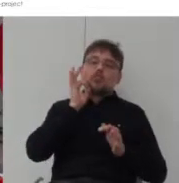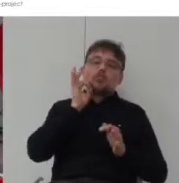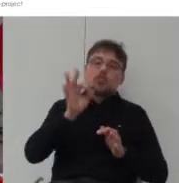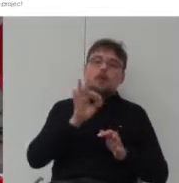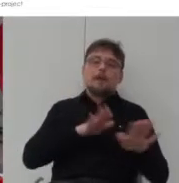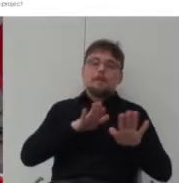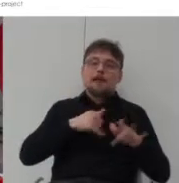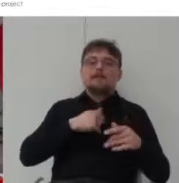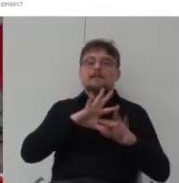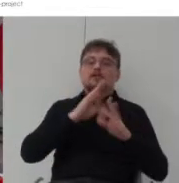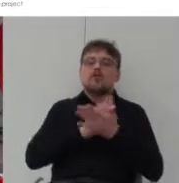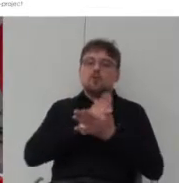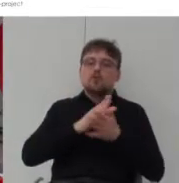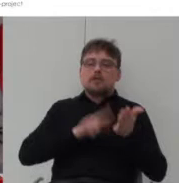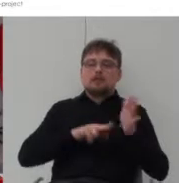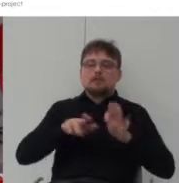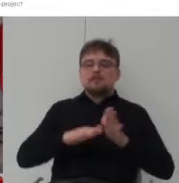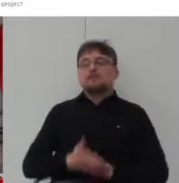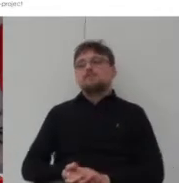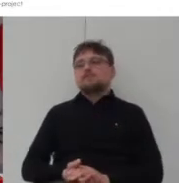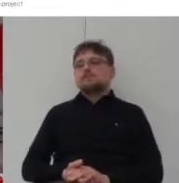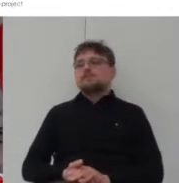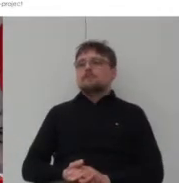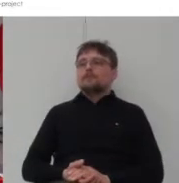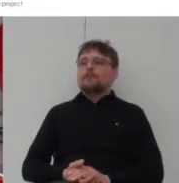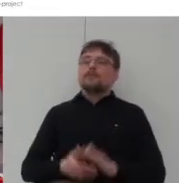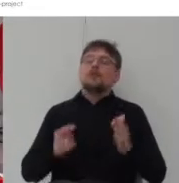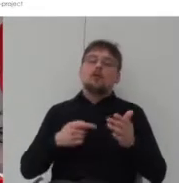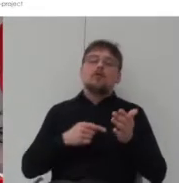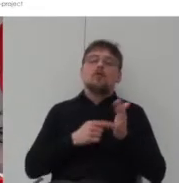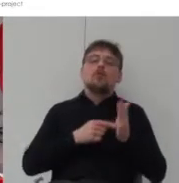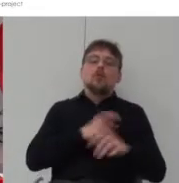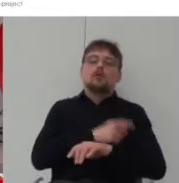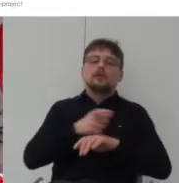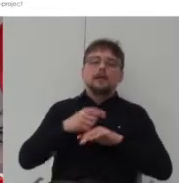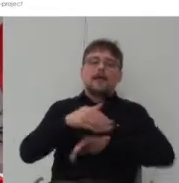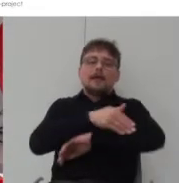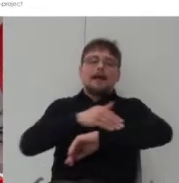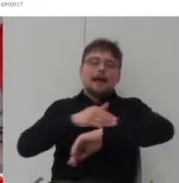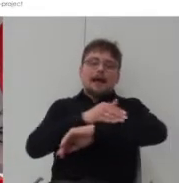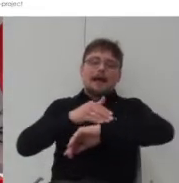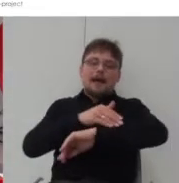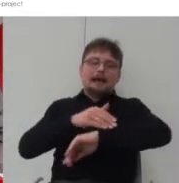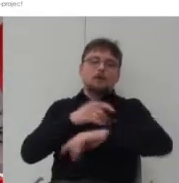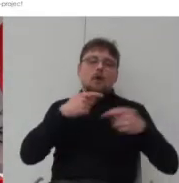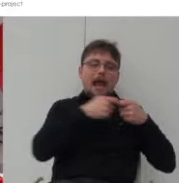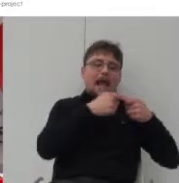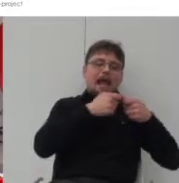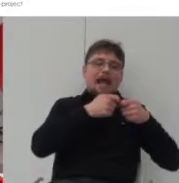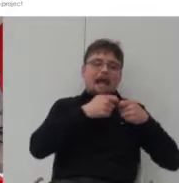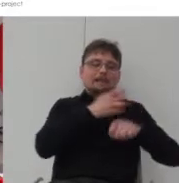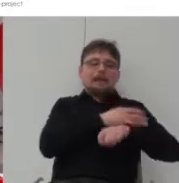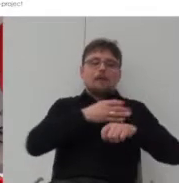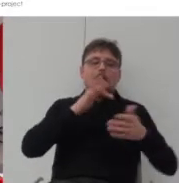rodzaju usług. To osiedle zostało zaprojektowane na granicy strefy gęstej zabudowy w Olborgu